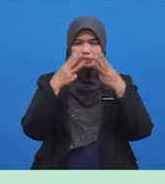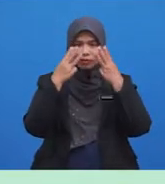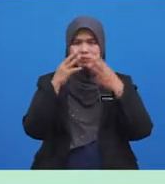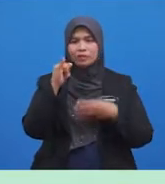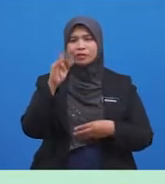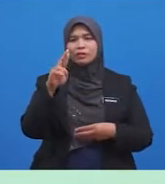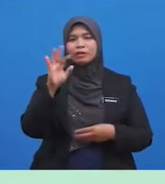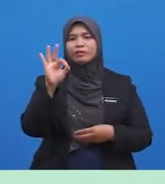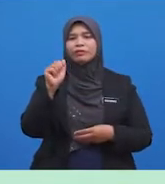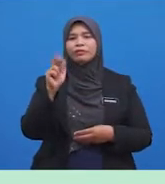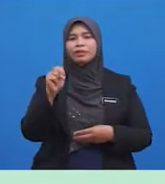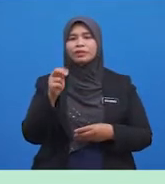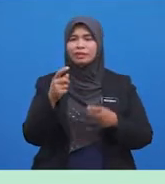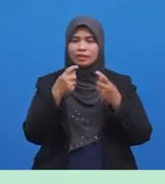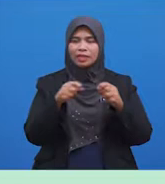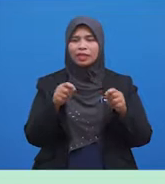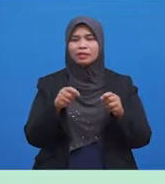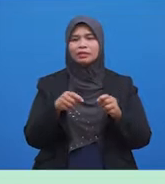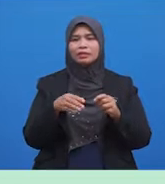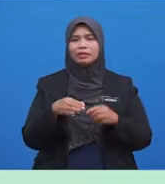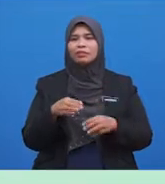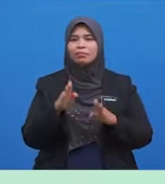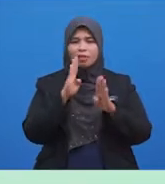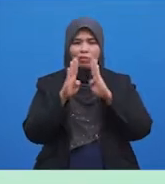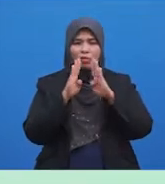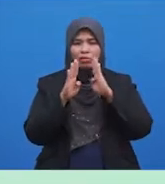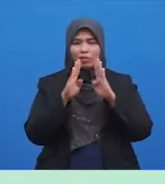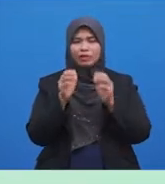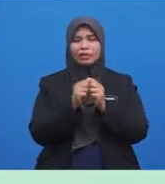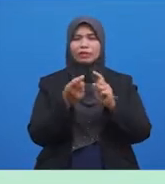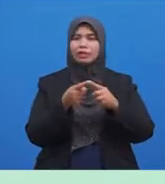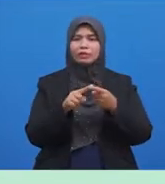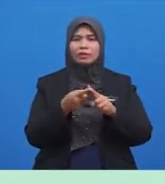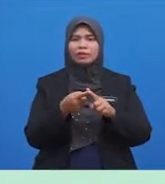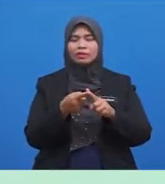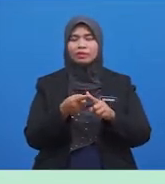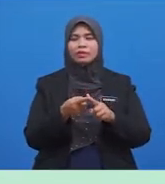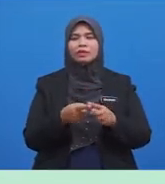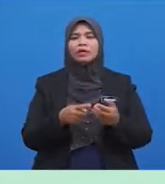Wuduk Irfan Telah Bersembang Dengan Kawan-kawannya